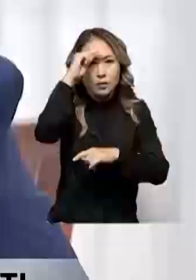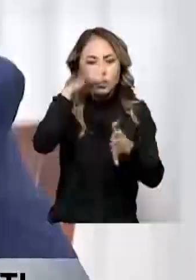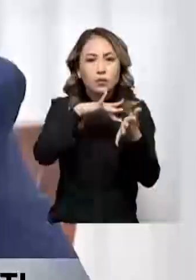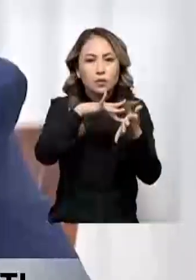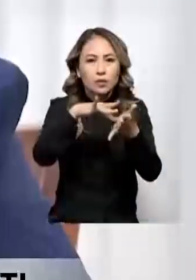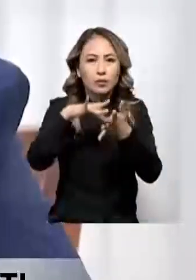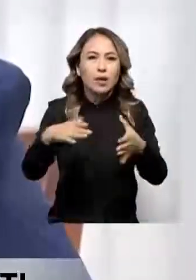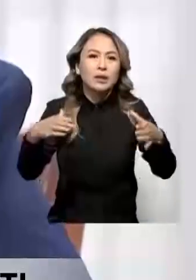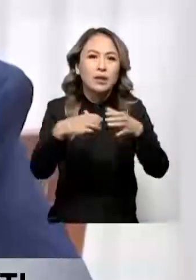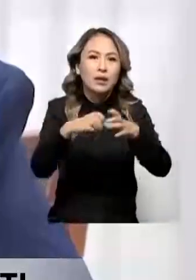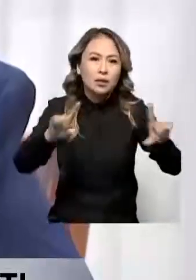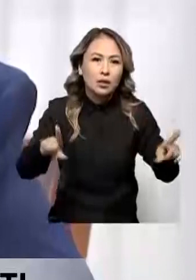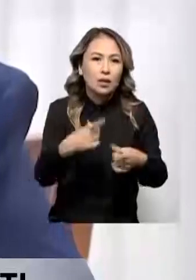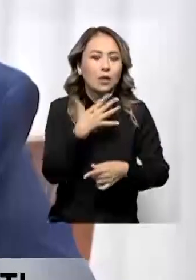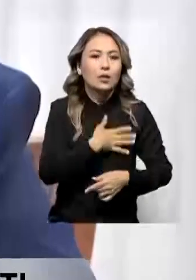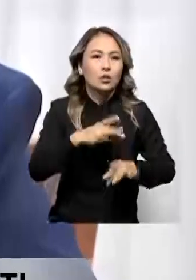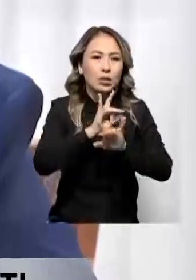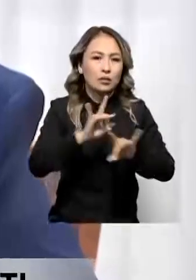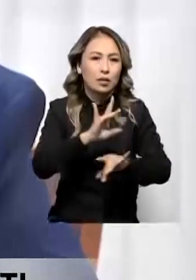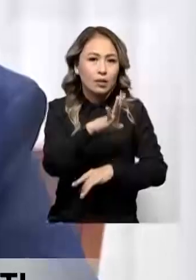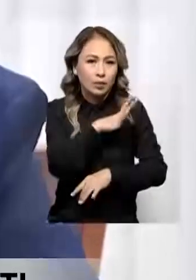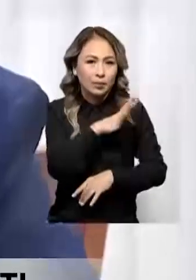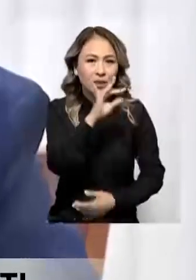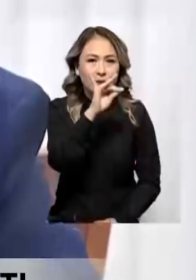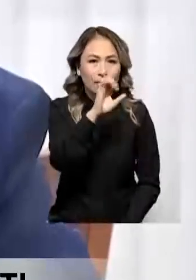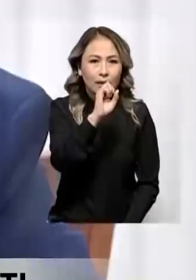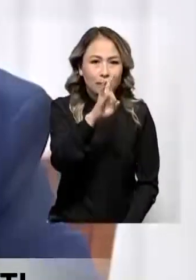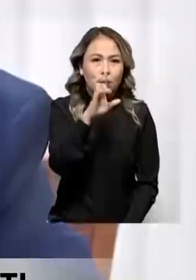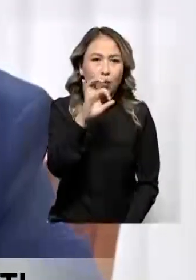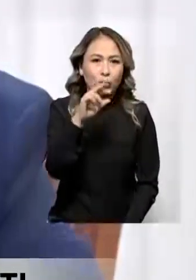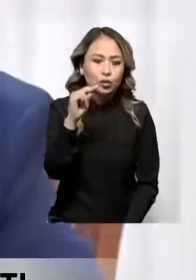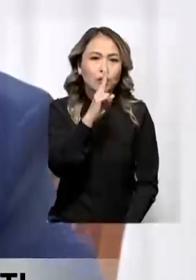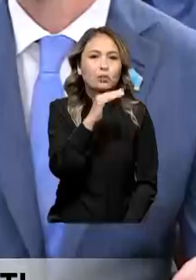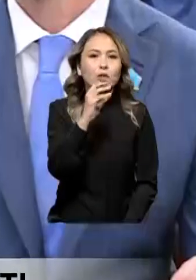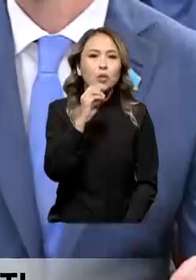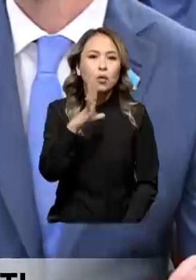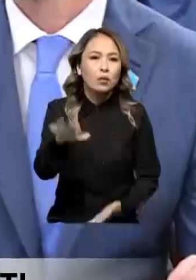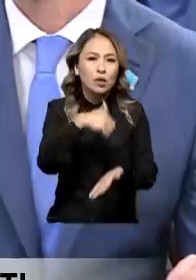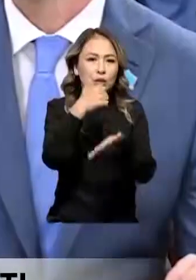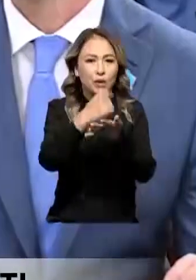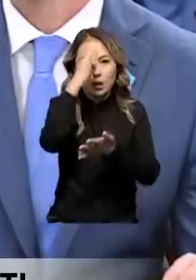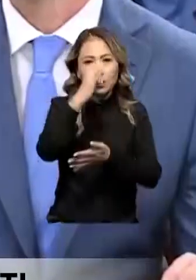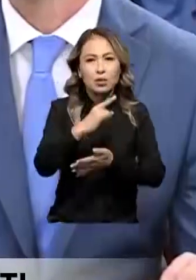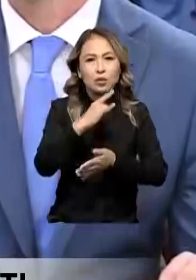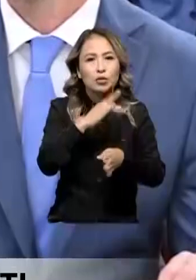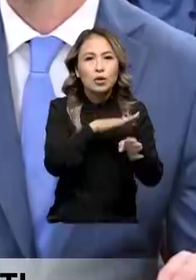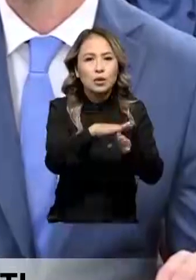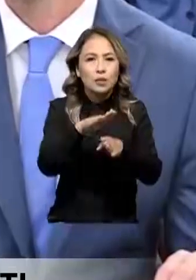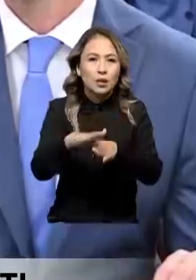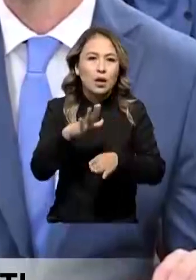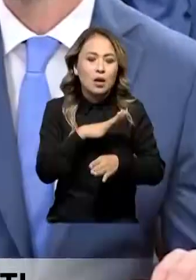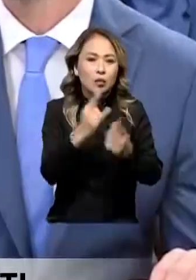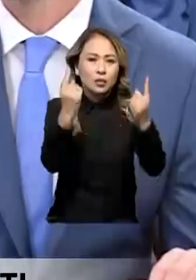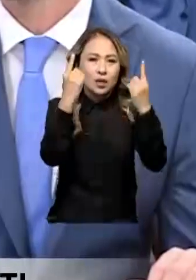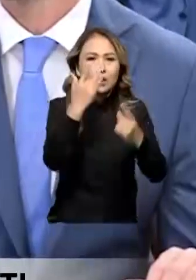білім және туризмдегі ұнтымақтастықтың ғайтыу жағын талпылады. Иян Борч ғасым жомарты қауіптің башылығы мен Қазақстанда жүзеге асырып